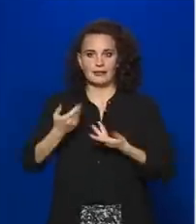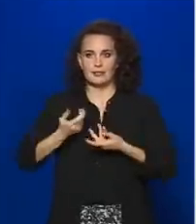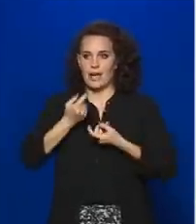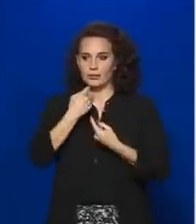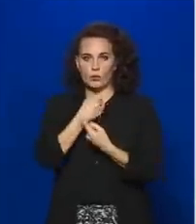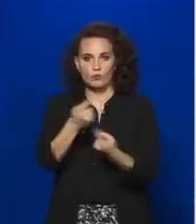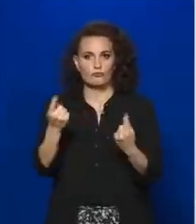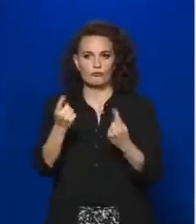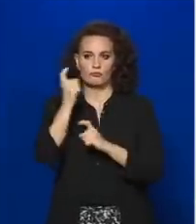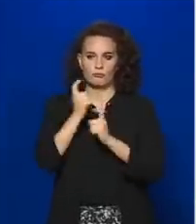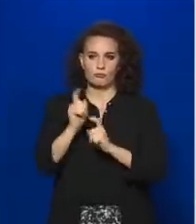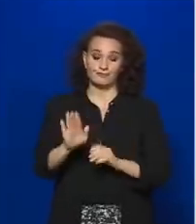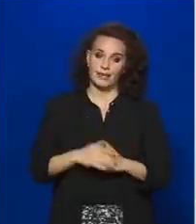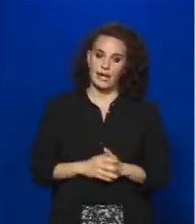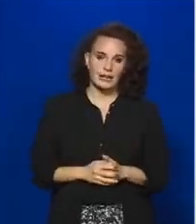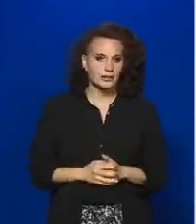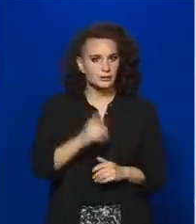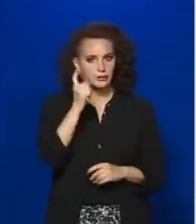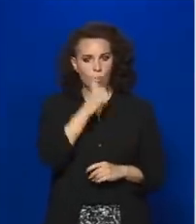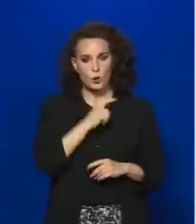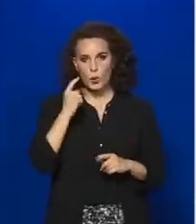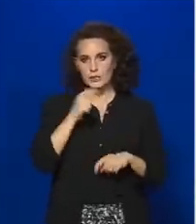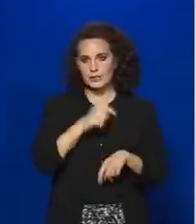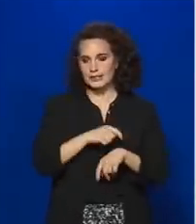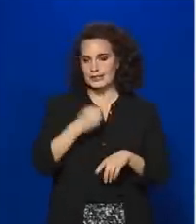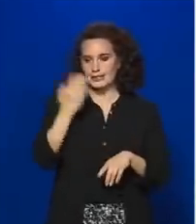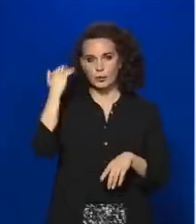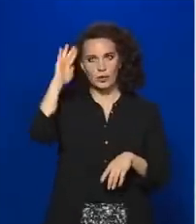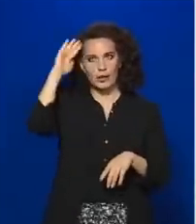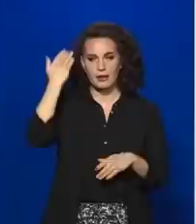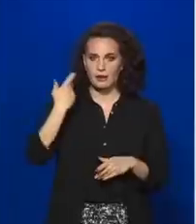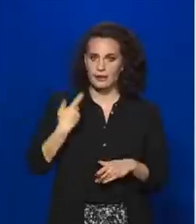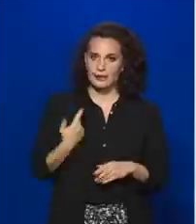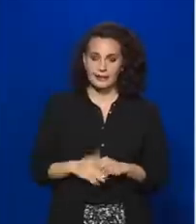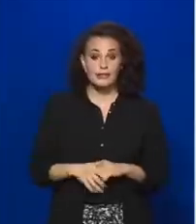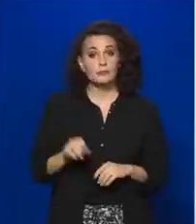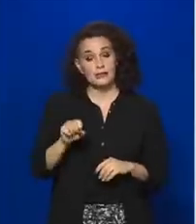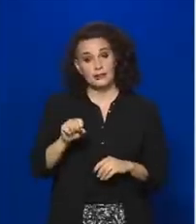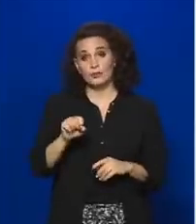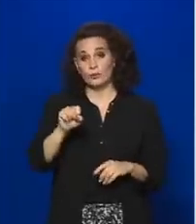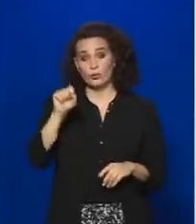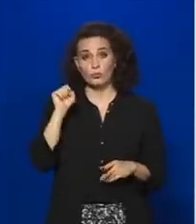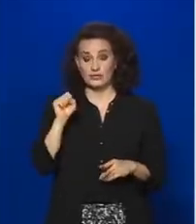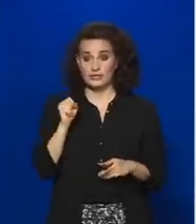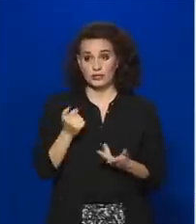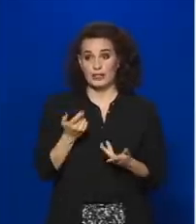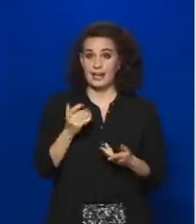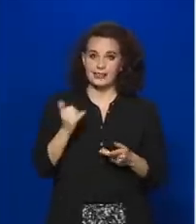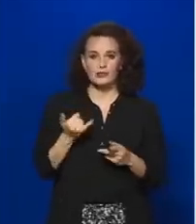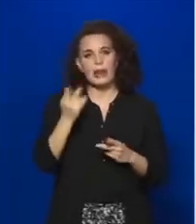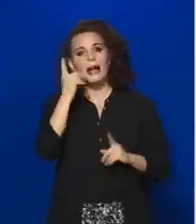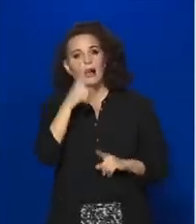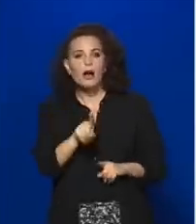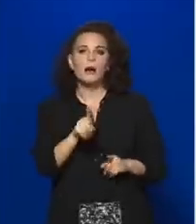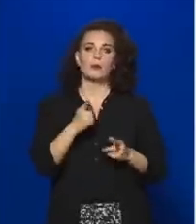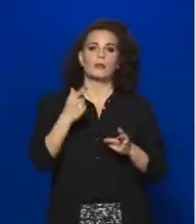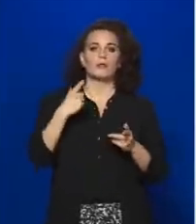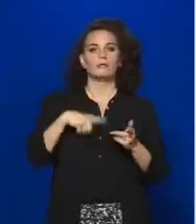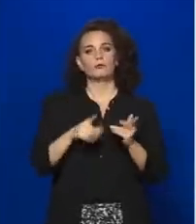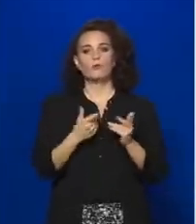legrosszabb időket idézi, de még a kommunisták is adtak a formákra, tehát a kommunista koncepciós eljárásokban a vádlott